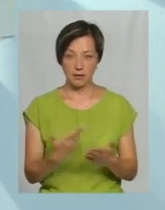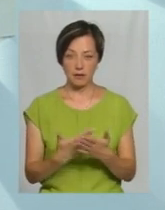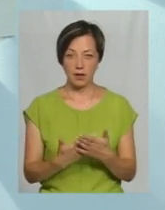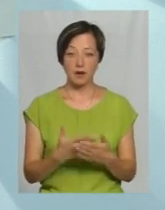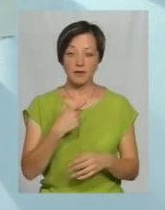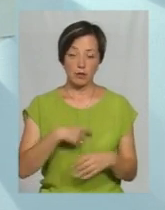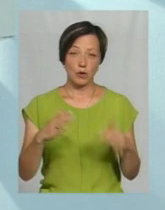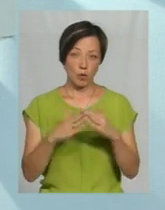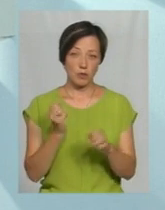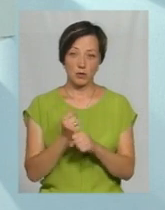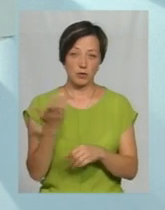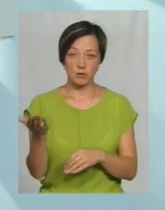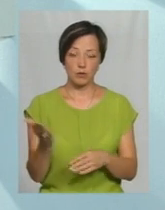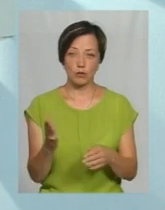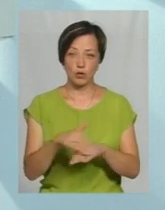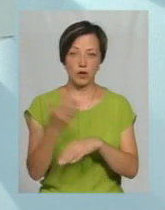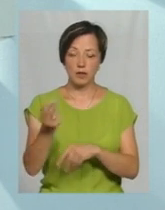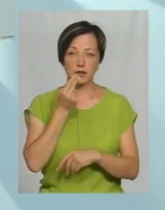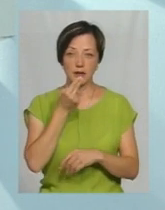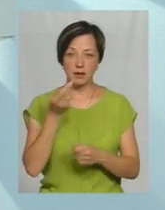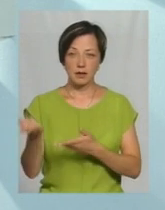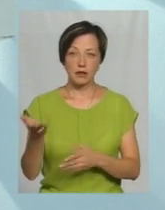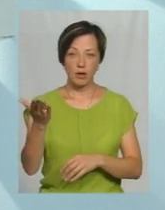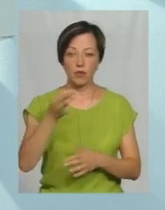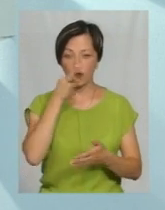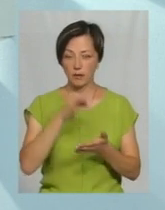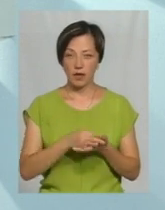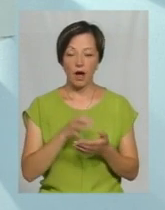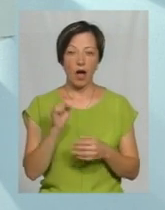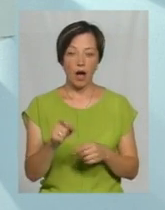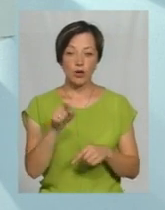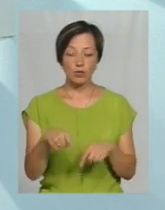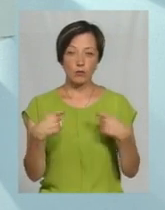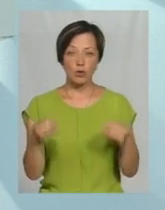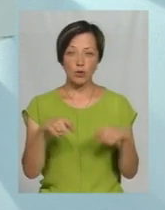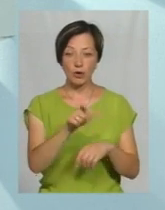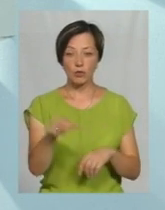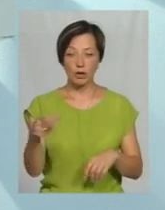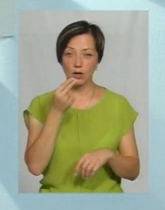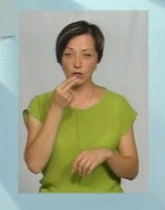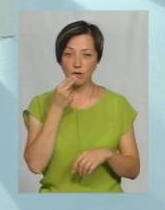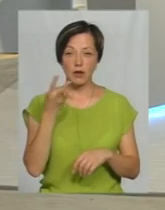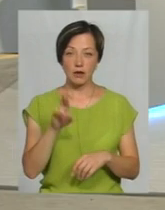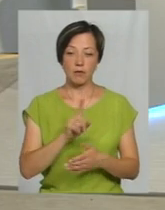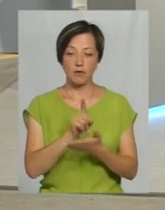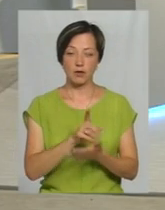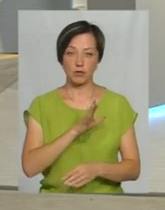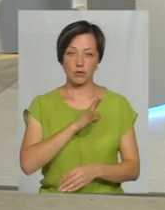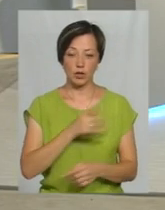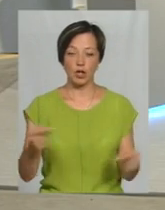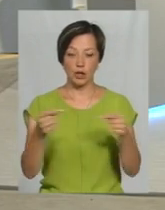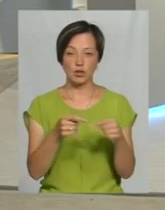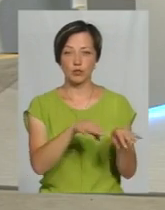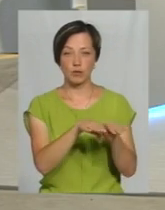Якби в себе вдома він це виробляв, хай би, будь ласка, собі їв, це на його відповідальність. А тут йде громадське харчування, і воно повинно бути на